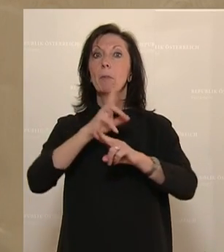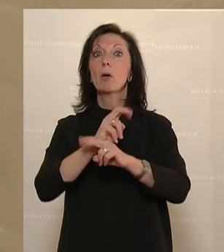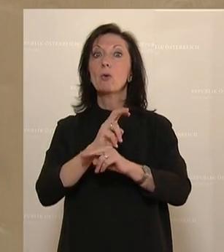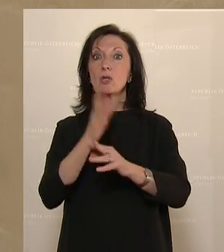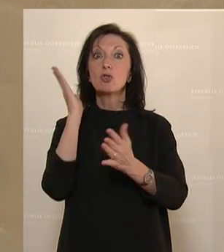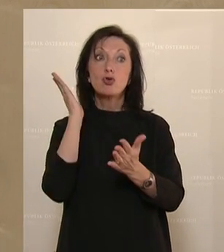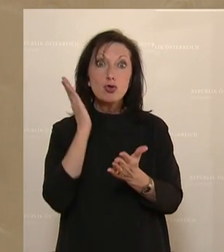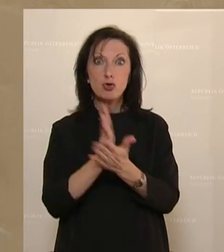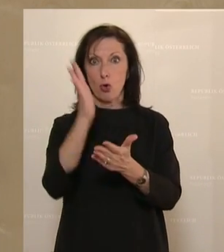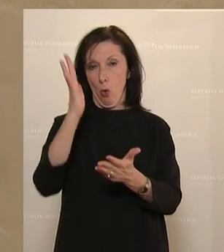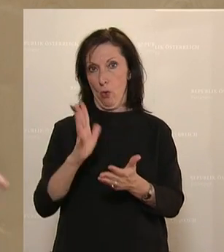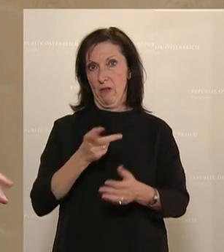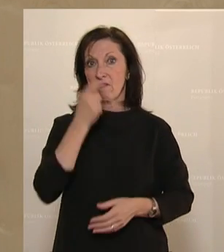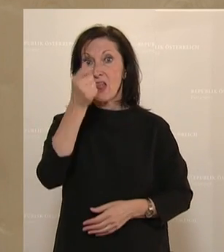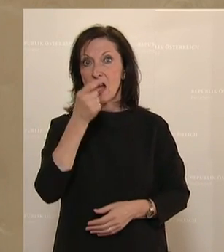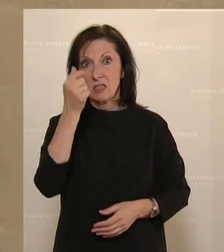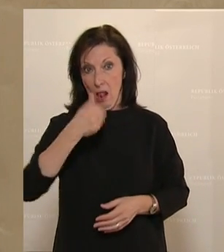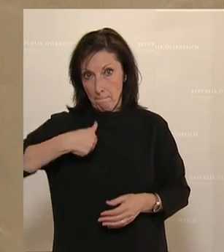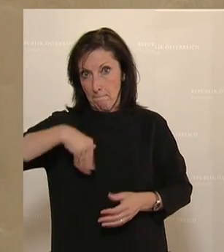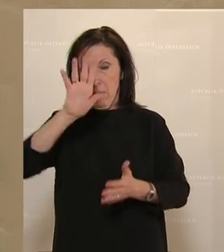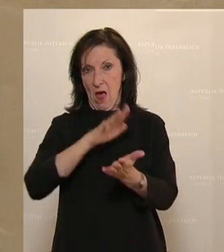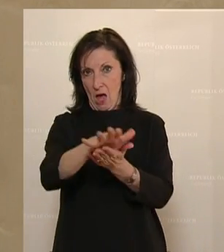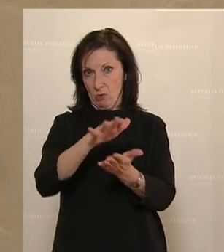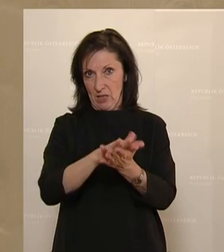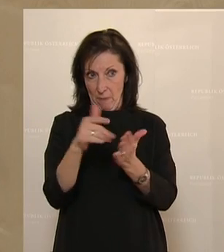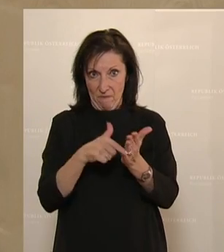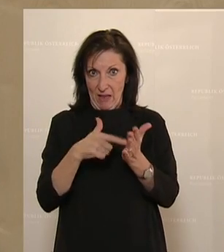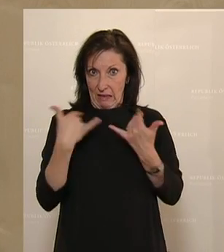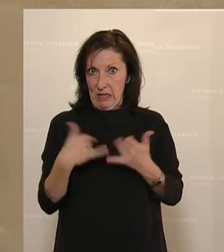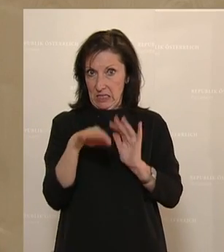finanzielle Mehrbelastungen entstehen durch die Novelle.